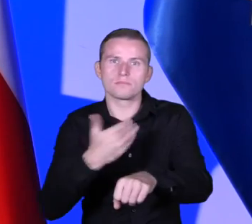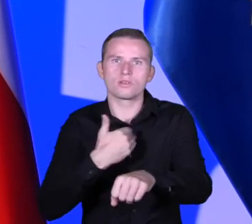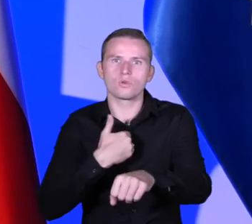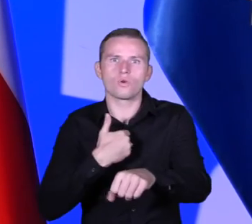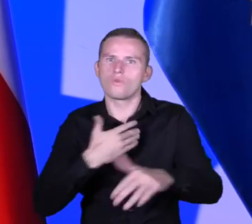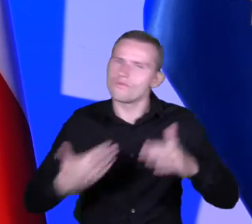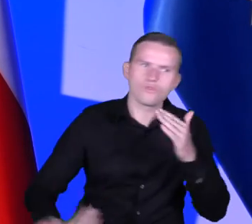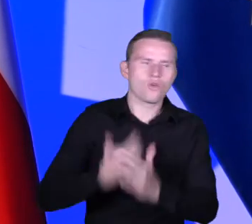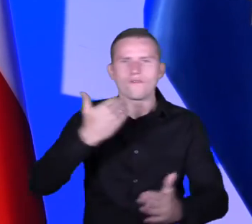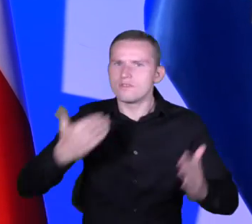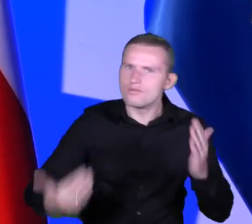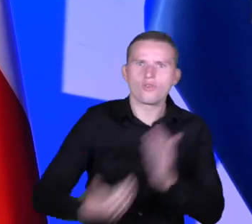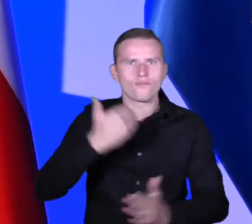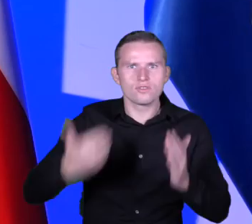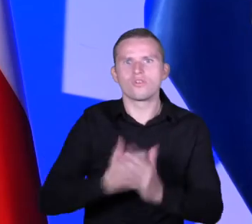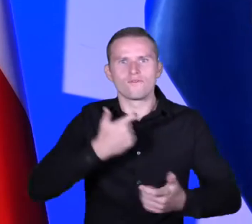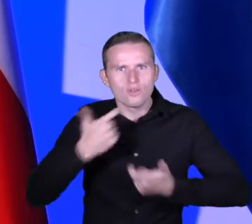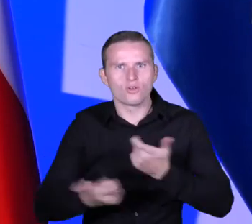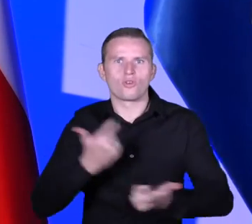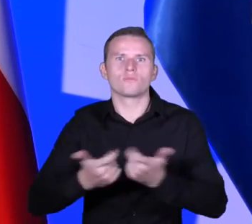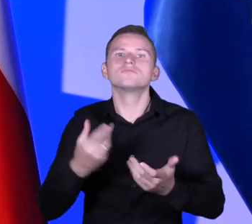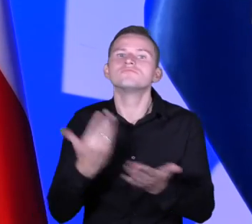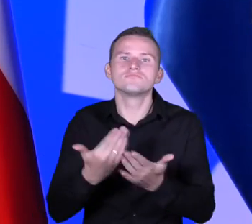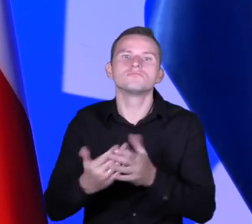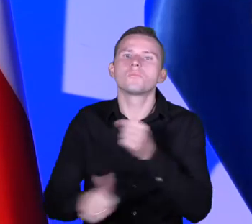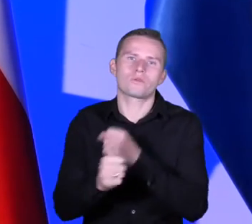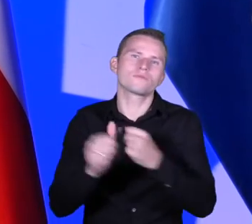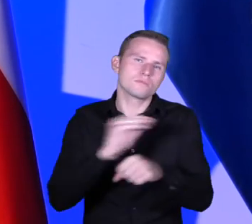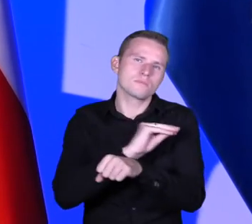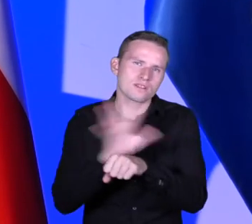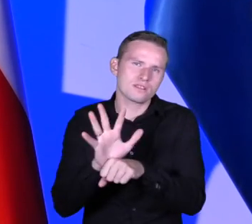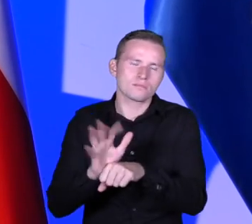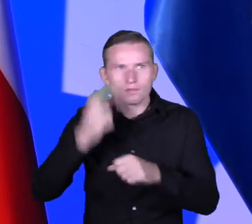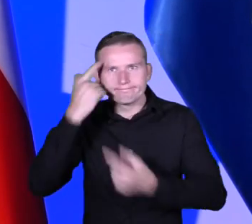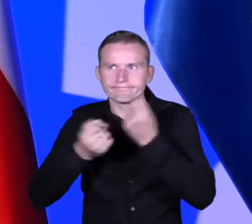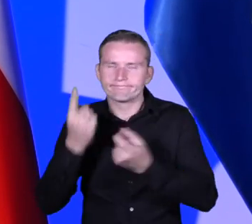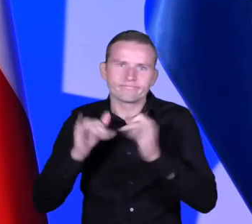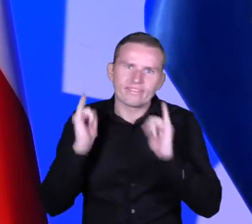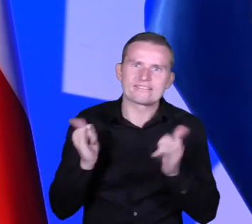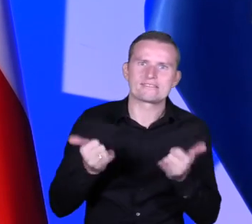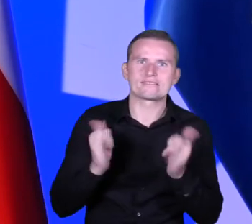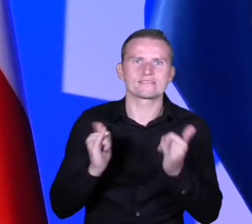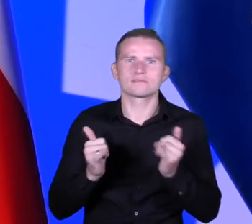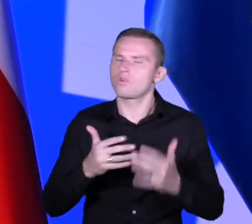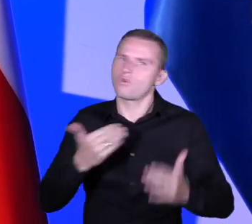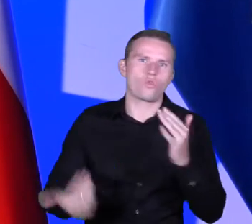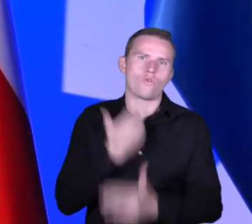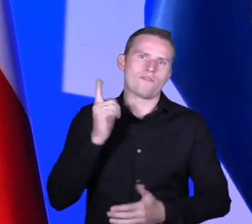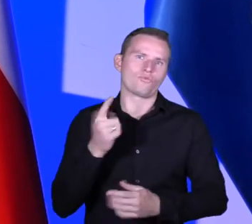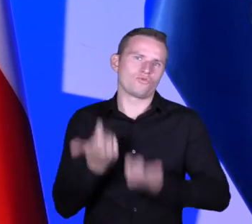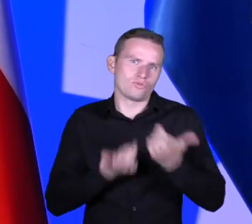musieliśmy mierzyć się z tym, jak wszyscy w całej Polsce i na świecie w sumie, z wymyślaniem od nowa tego, jak